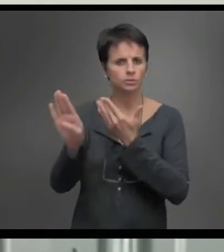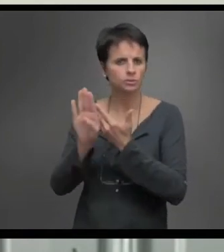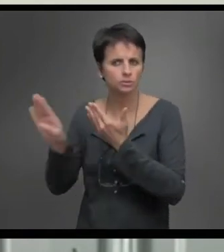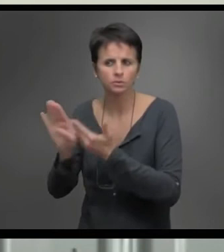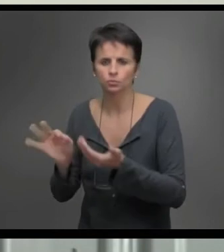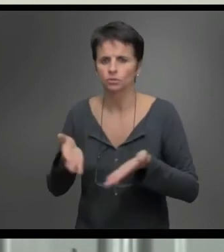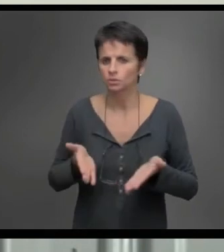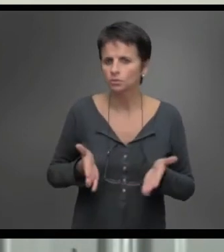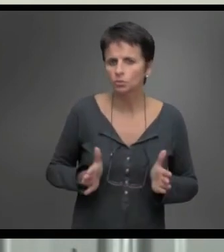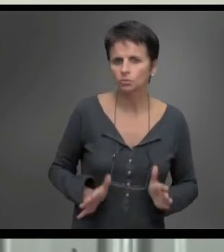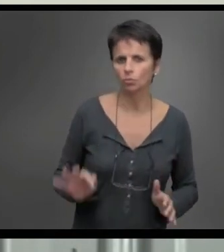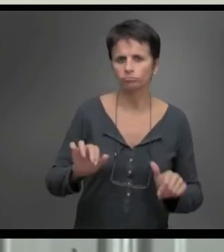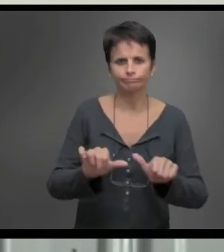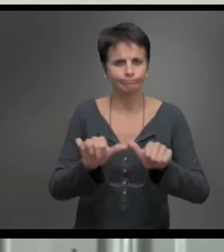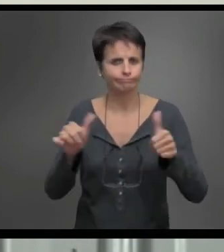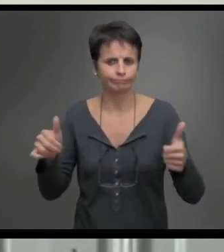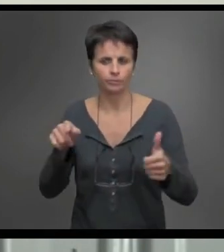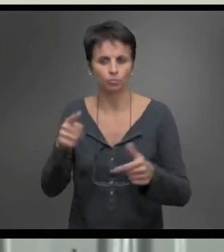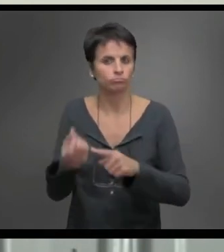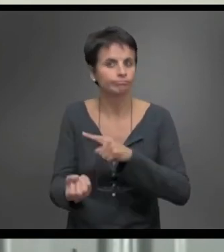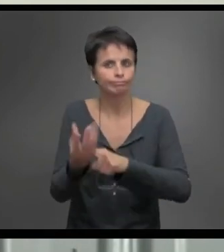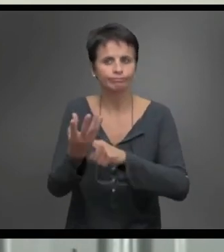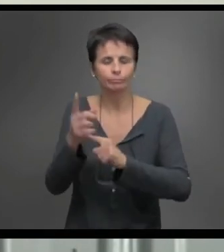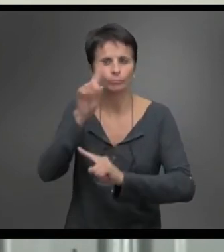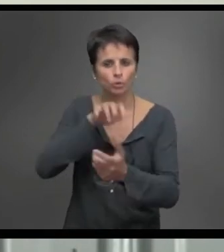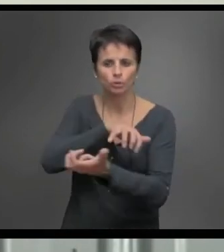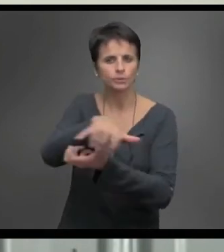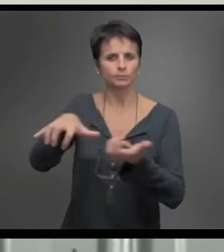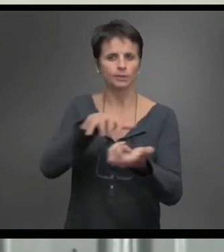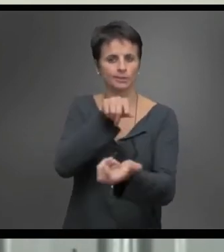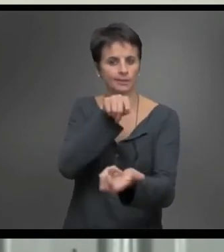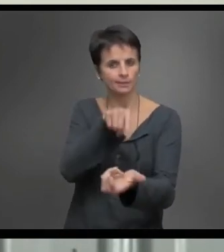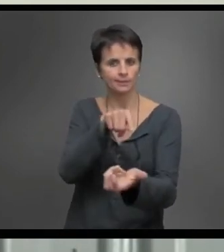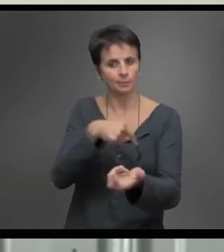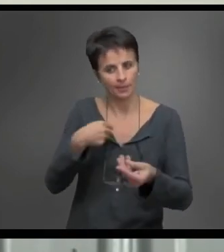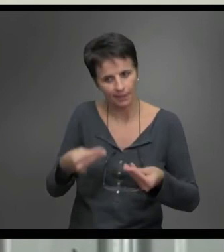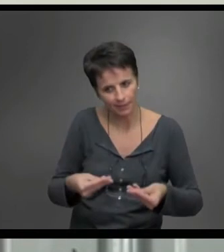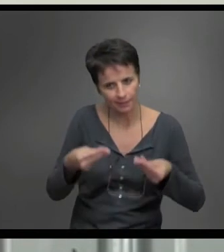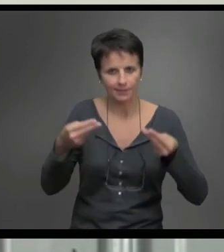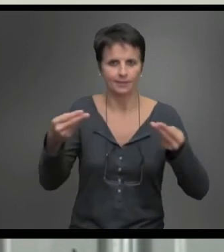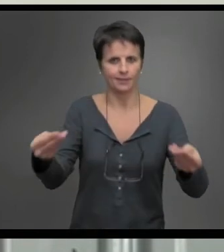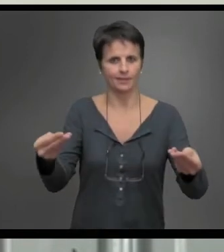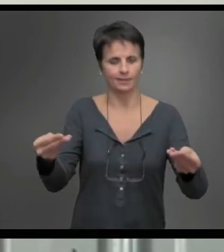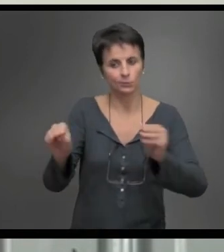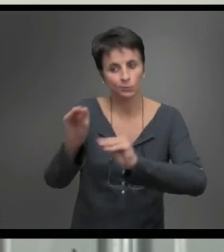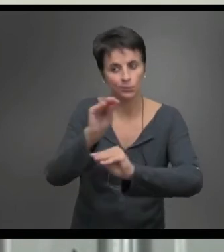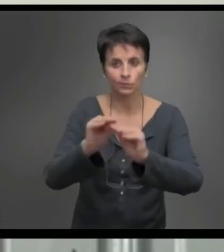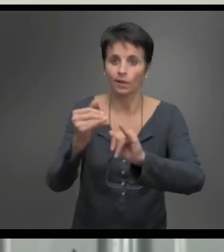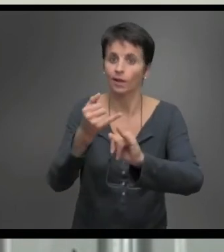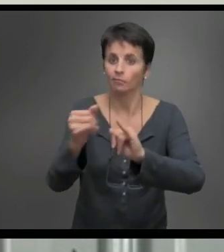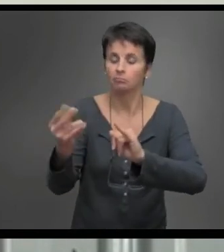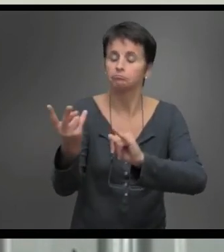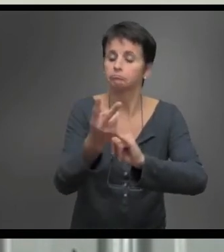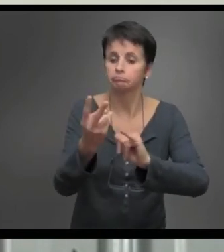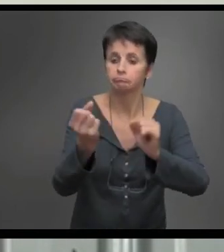pirurtean behin egiten da. Orduan, gomiratzea, biztale guztiei, Euskal Arropaz